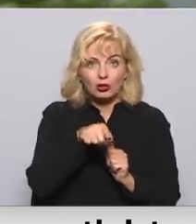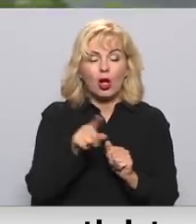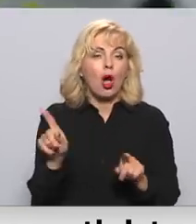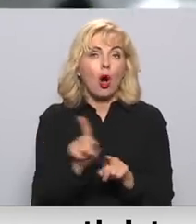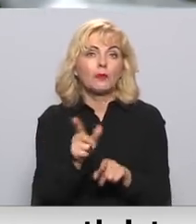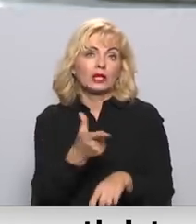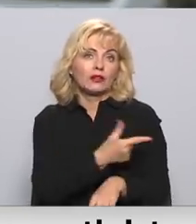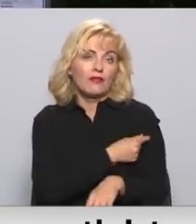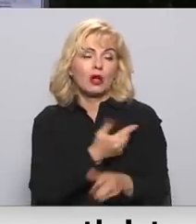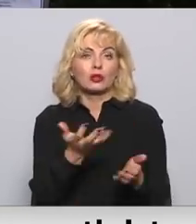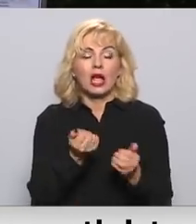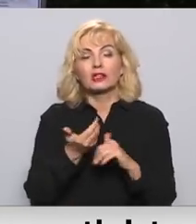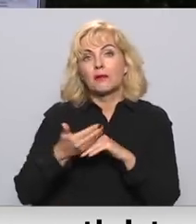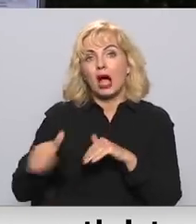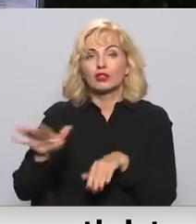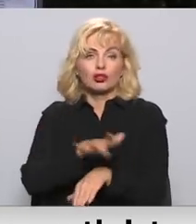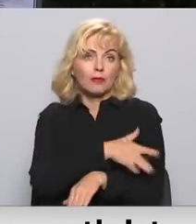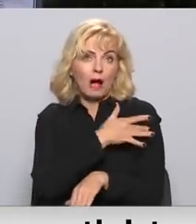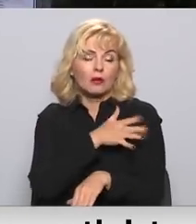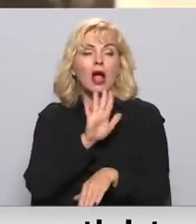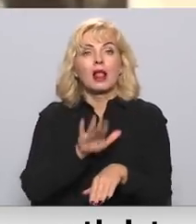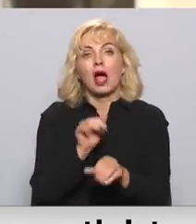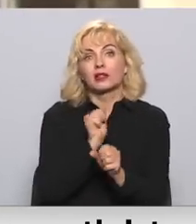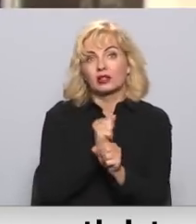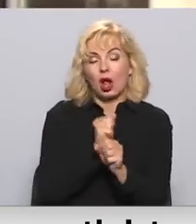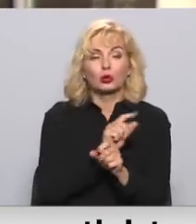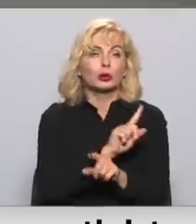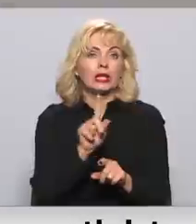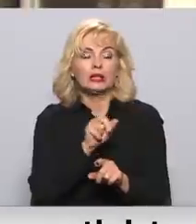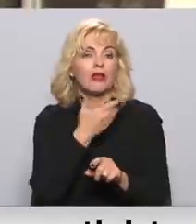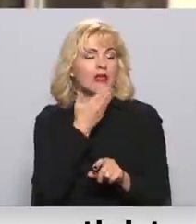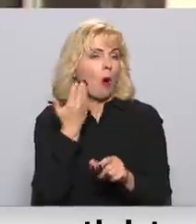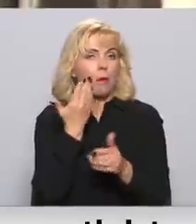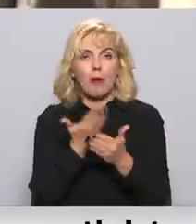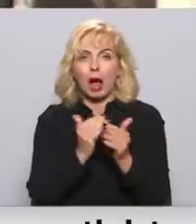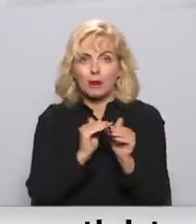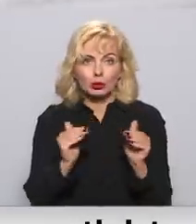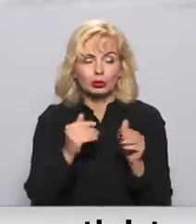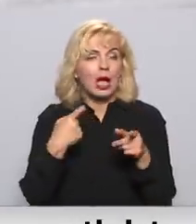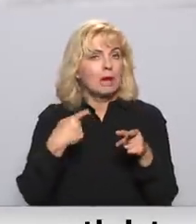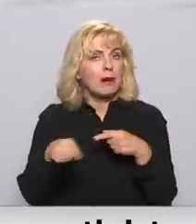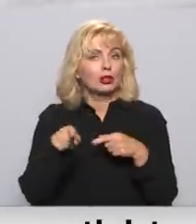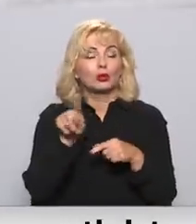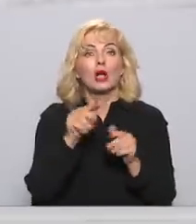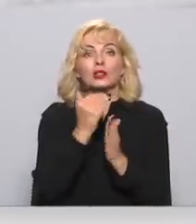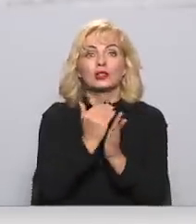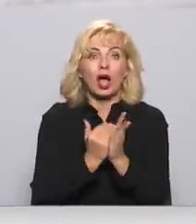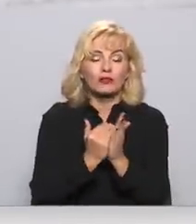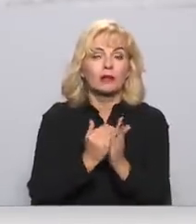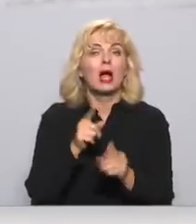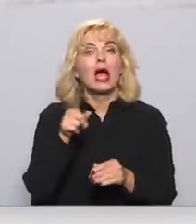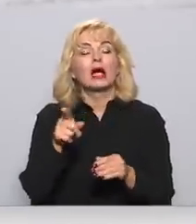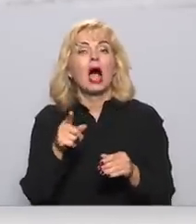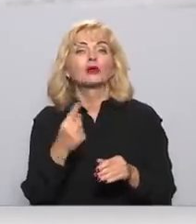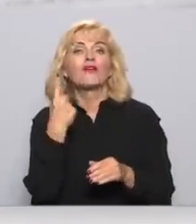vakcināciju, lai saņemtu atcevišķus pakalpojums vai lai strādātu, ir nepamatot un pretrunā ar satversmi. Vienu kādu grupu